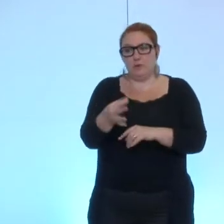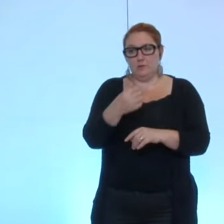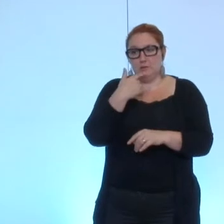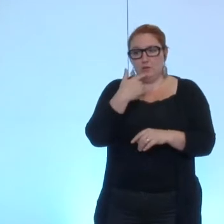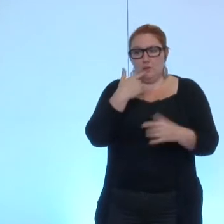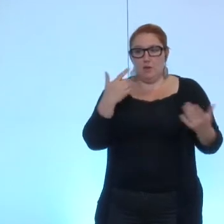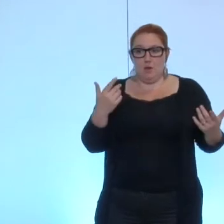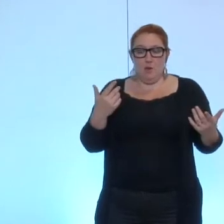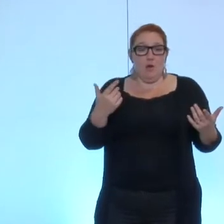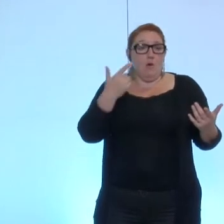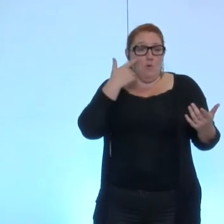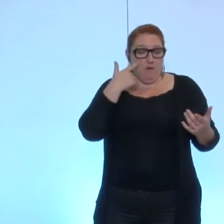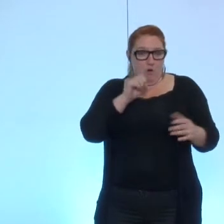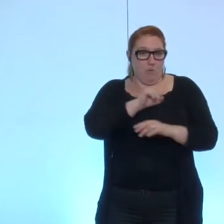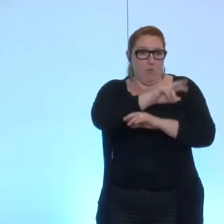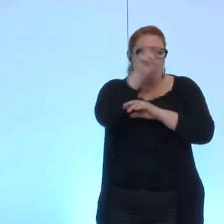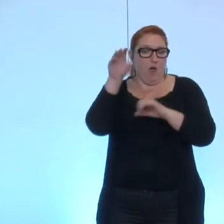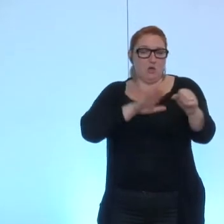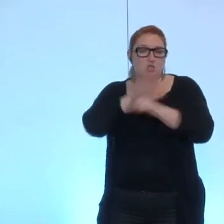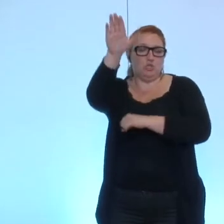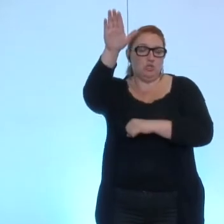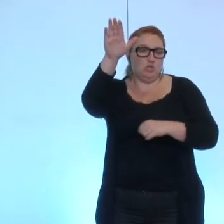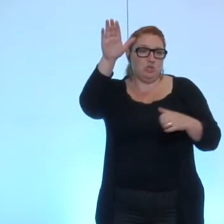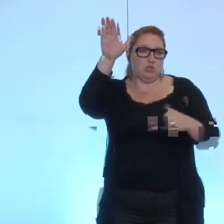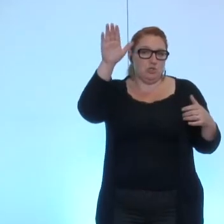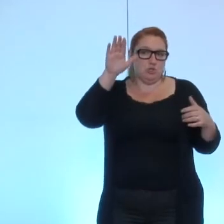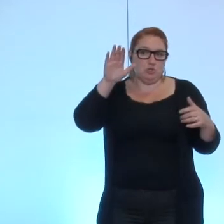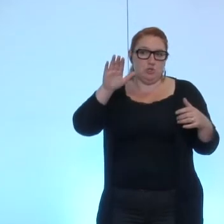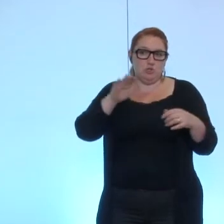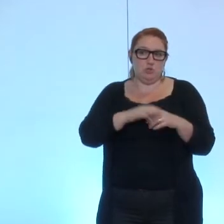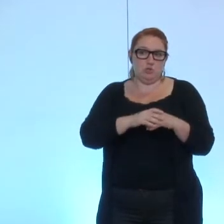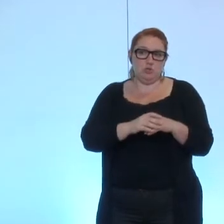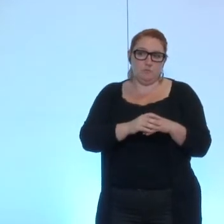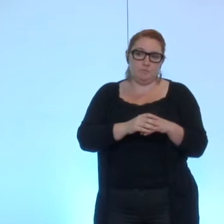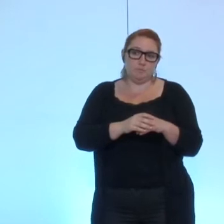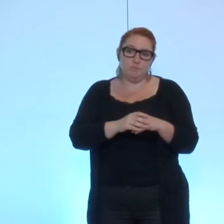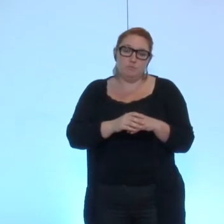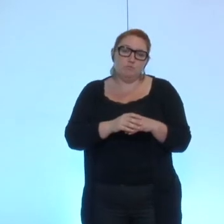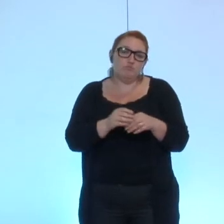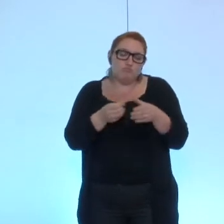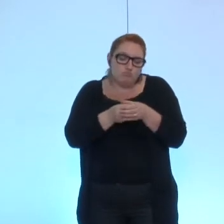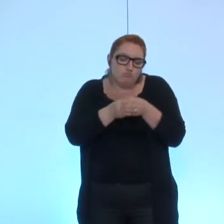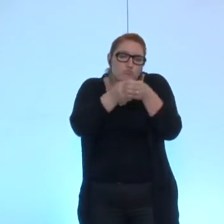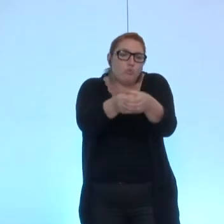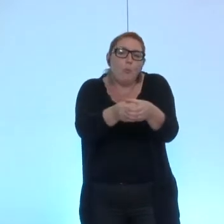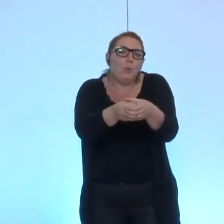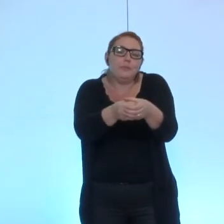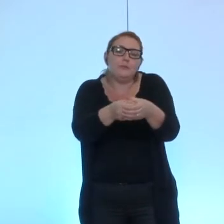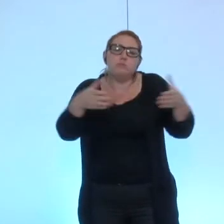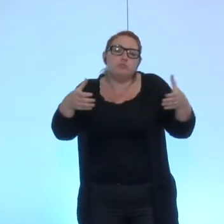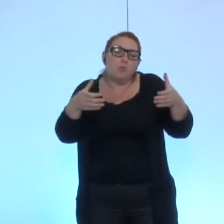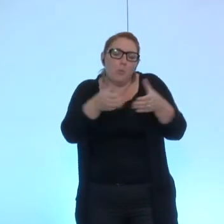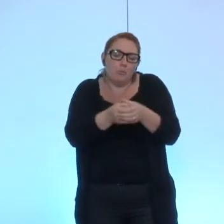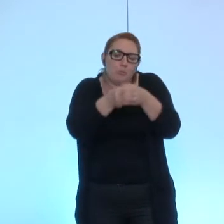raccordera on fera donc un voyage à trois élus à très peu de petites délégations pour effectivement voir sur